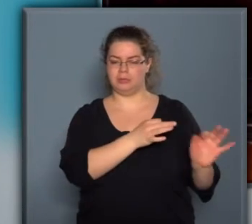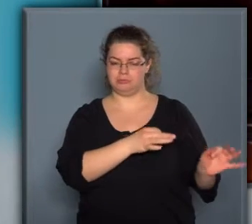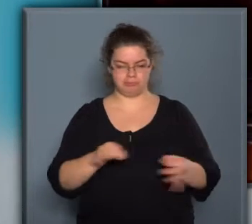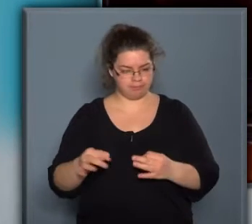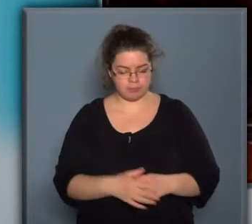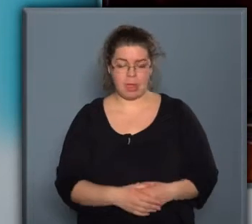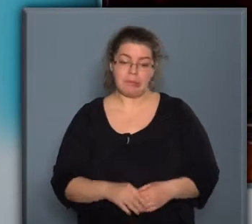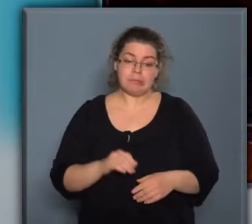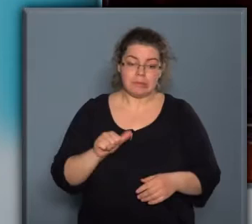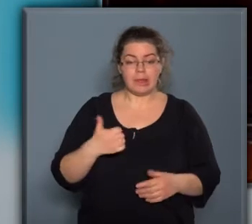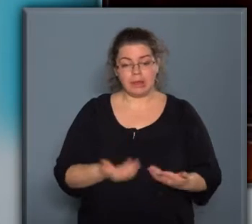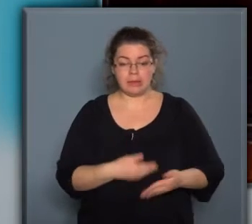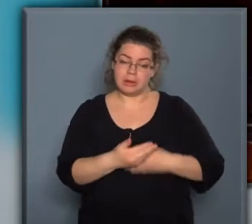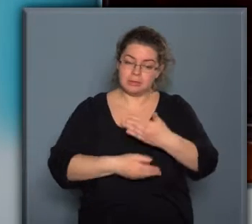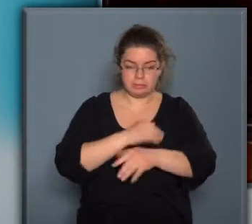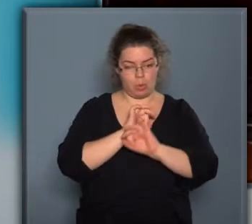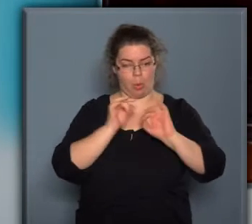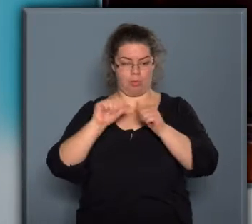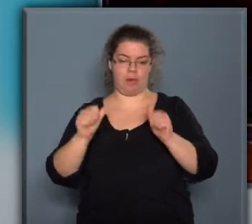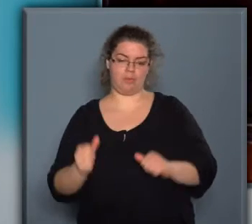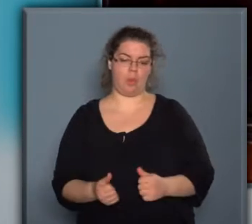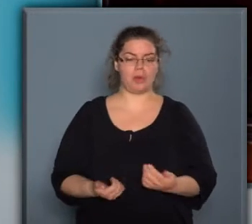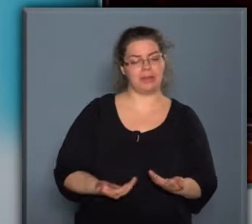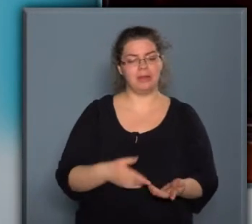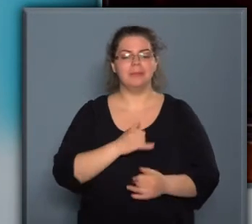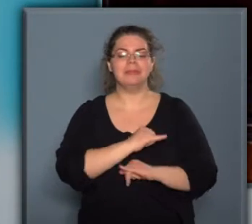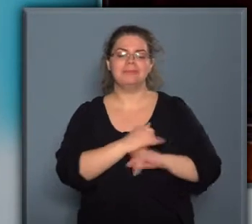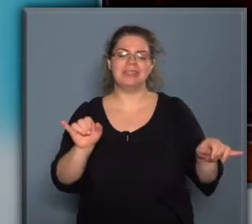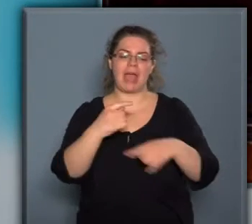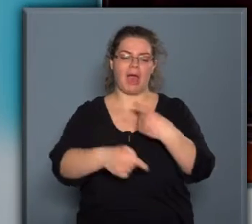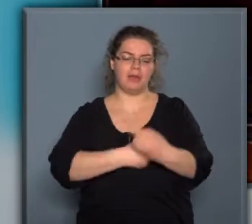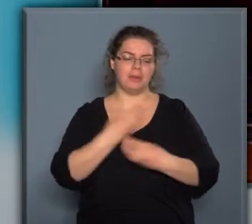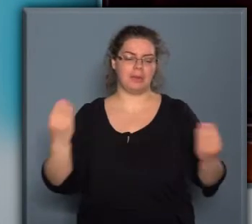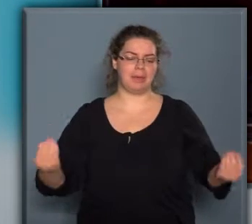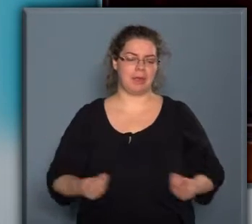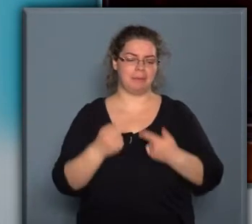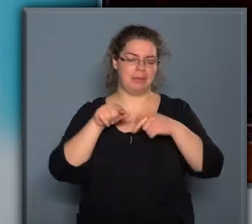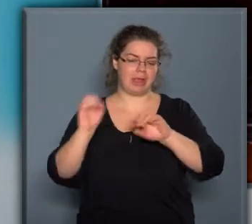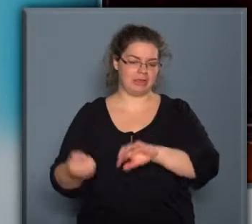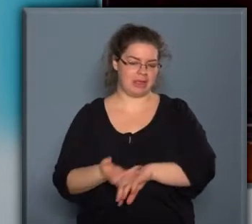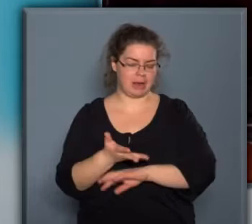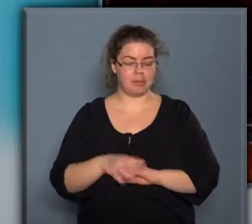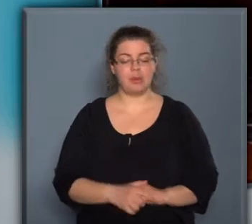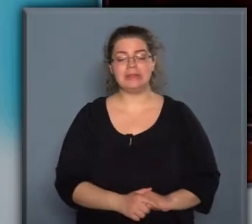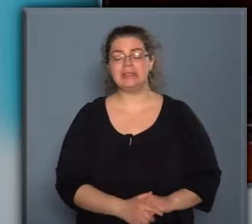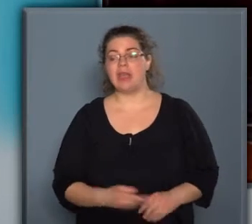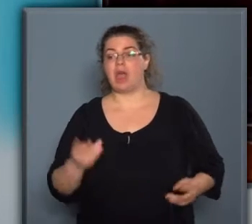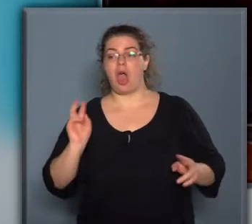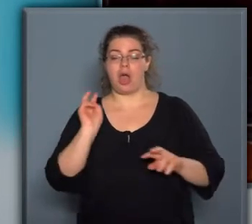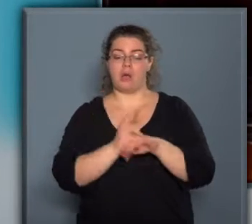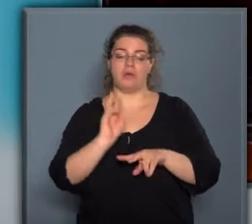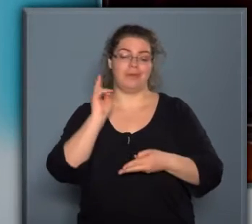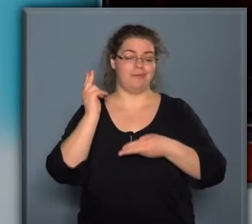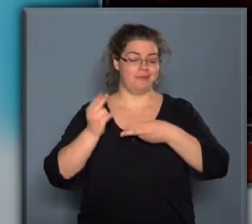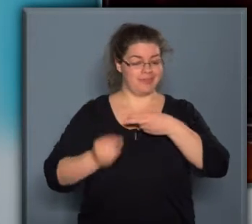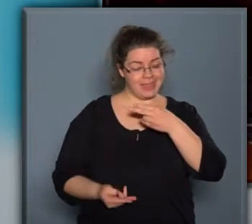megrendezésre, egyre jobban formálódik, alakul, mint minden hagyomány, ami ugye megteremtődik, az ahhoz, hogy